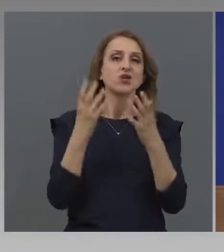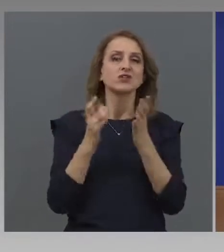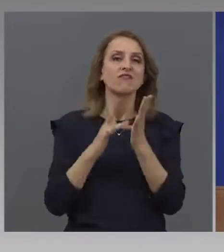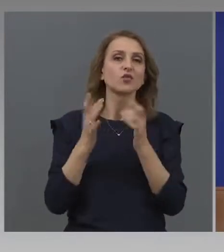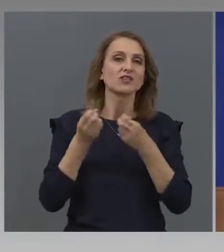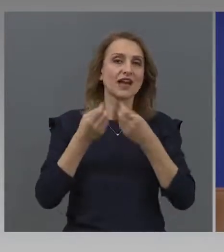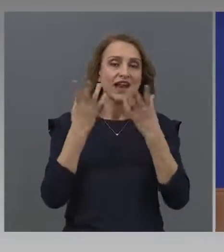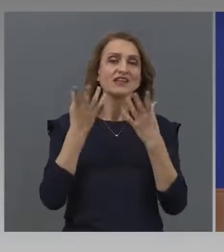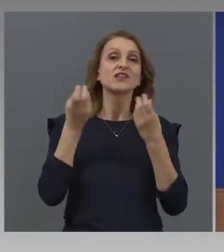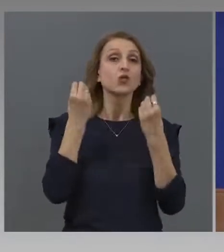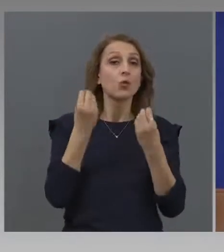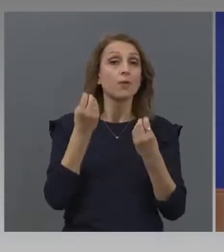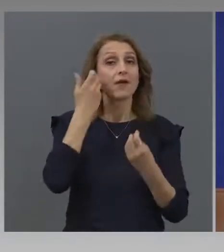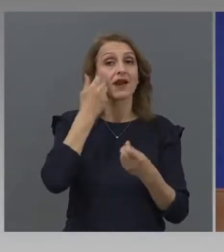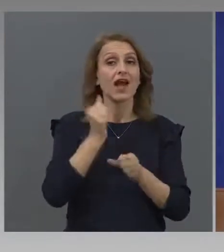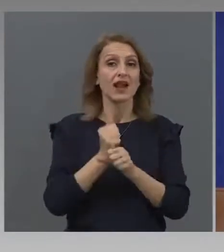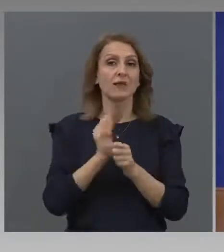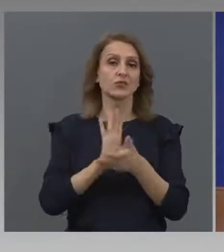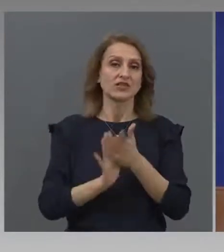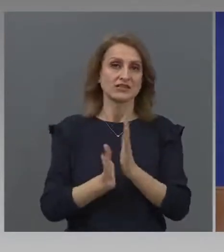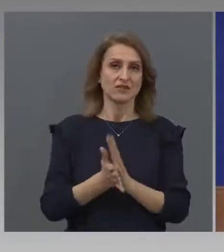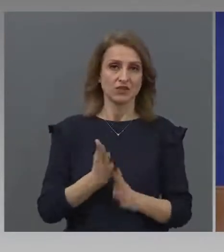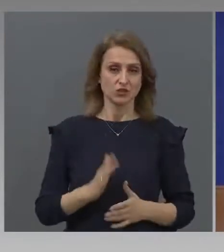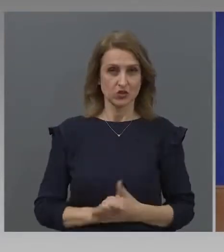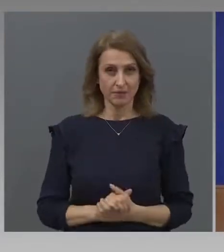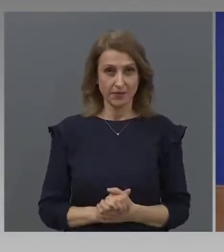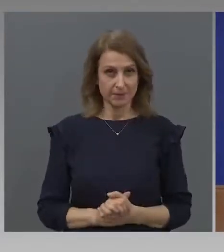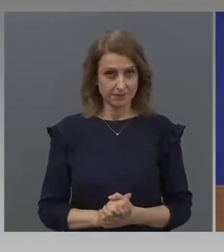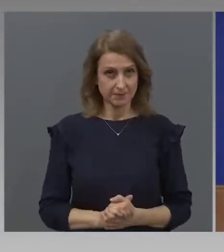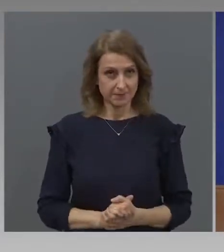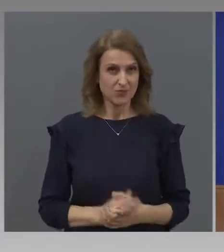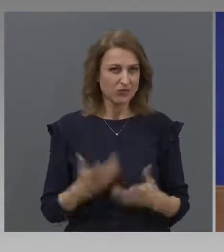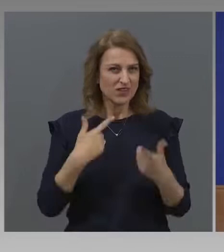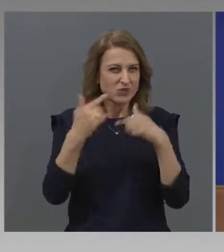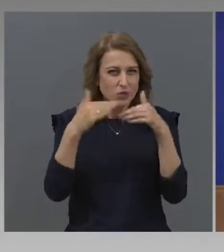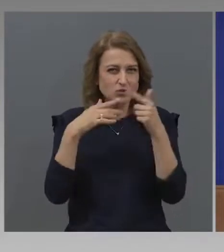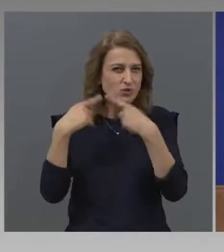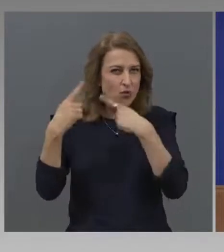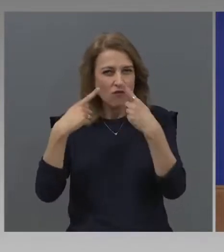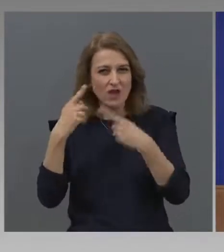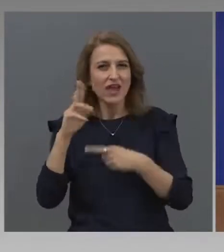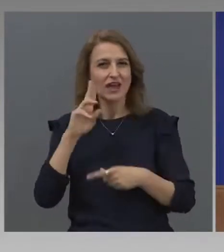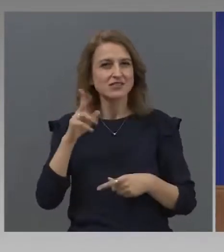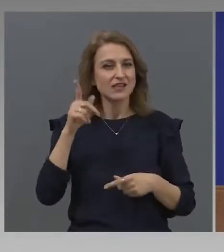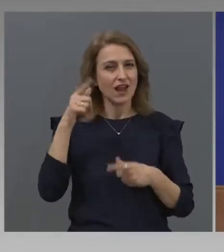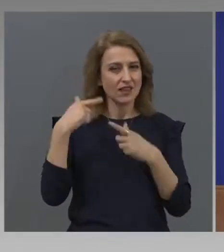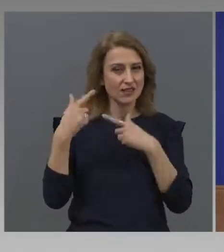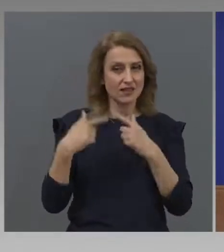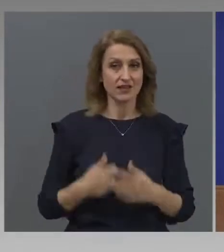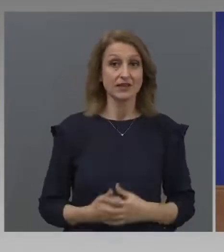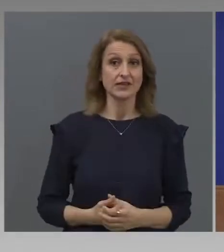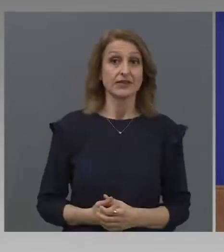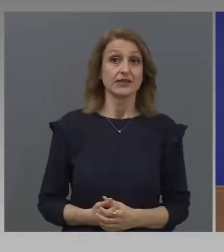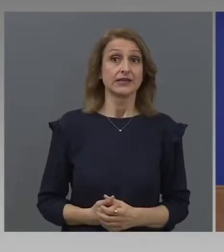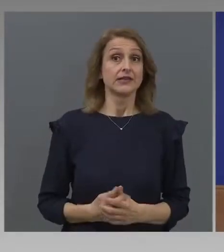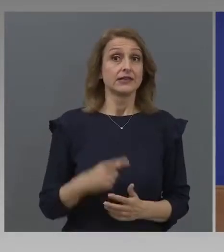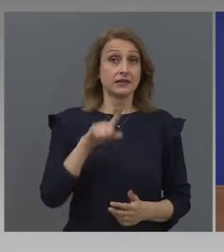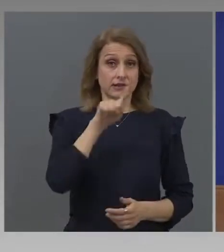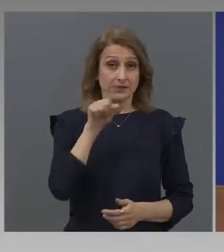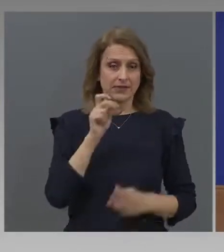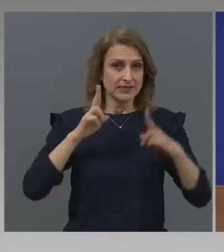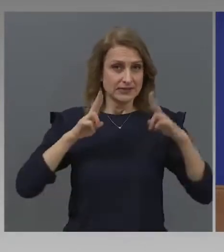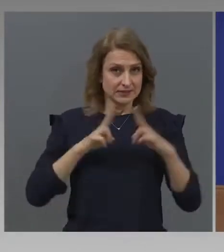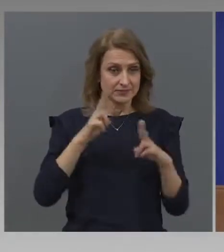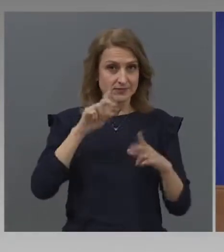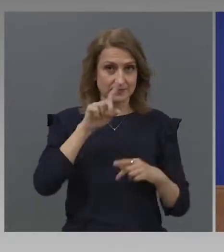добра работа свърши. Бановска радио КАДВе може, не? Да. Благодаря господин министр. Председател, два кратки